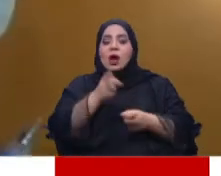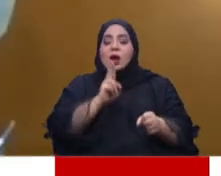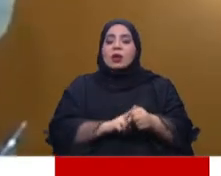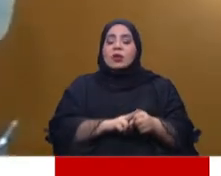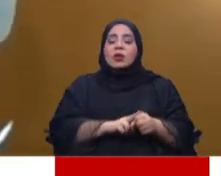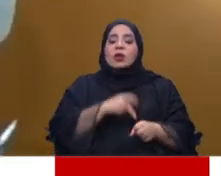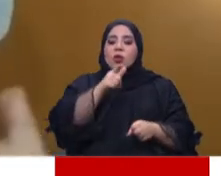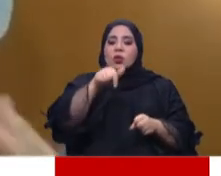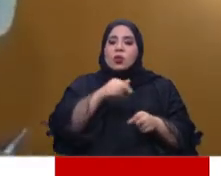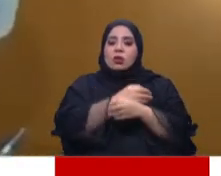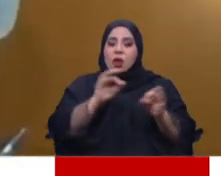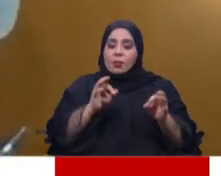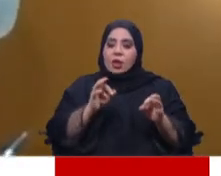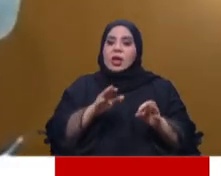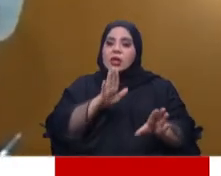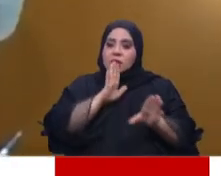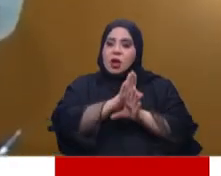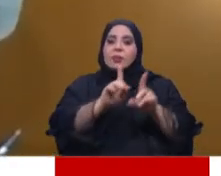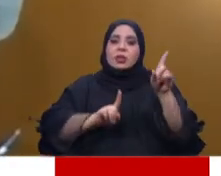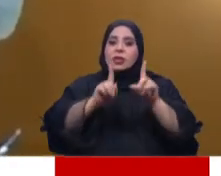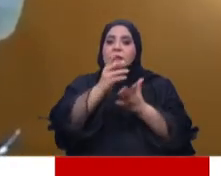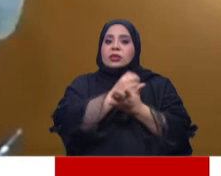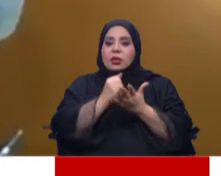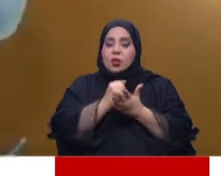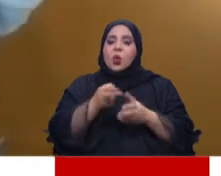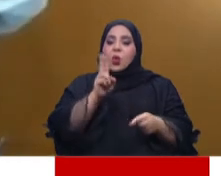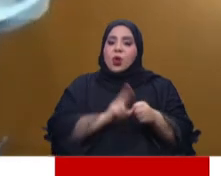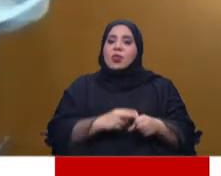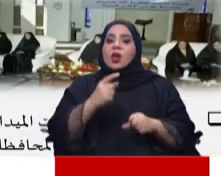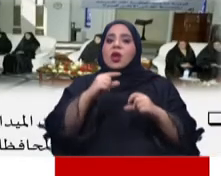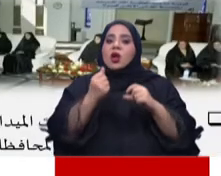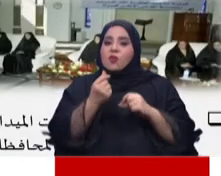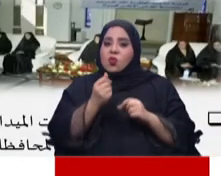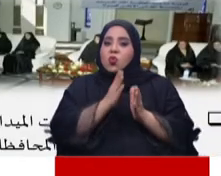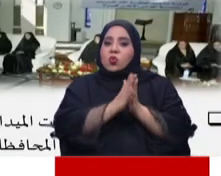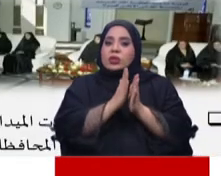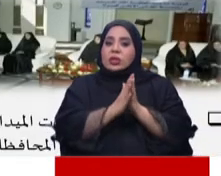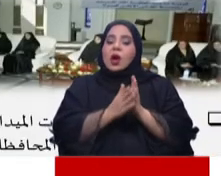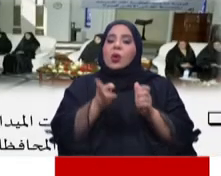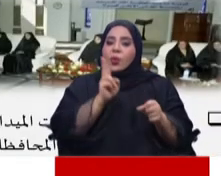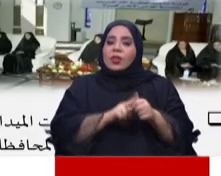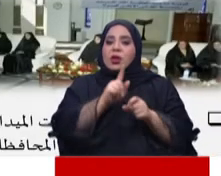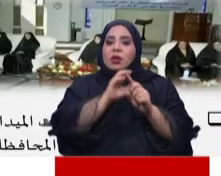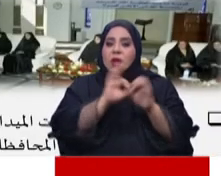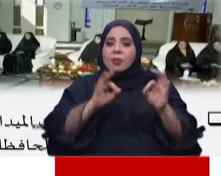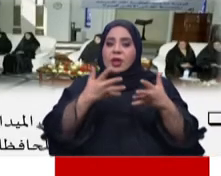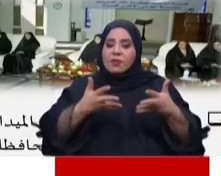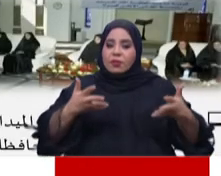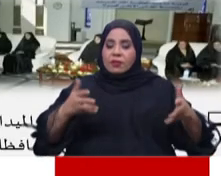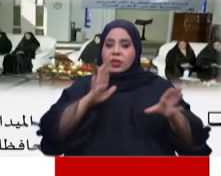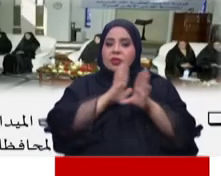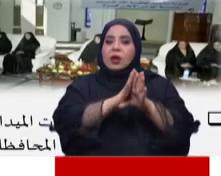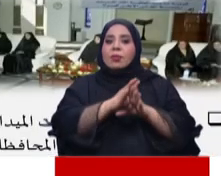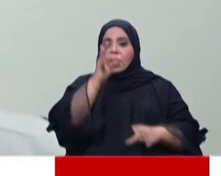إلى جانب توفير الحاضينات الاقتصادية والمحافظة المالية التي تقدم التسهيلات التمويلية